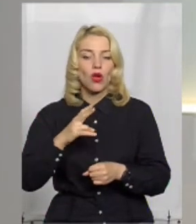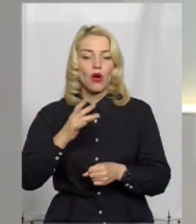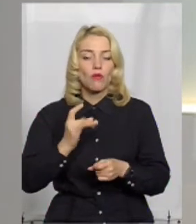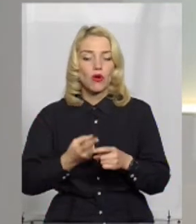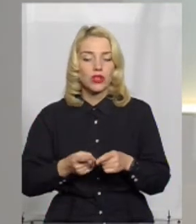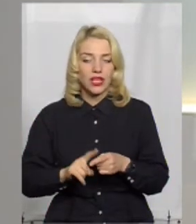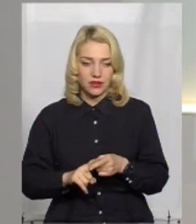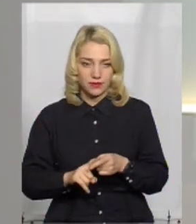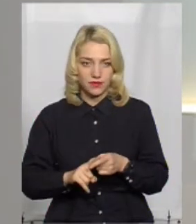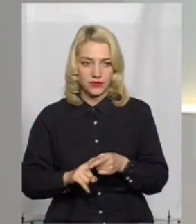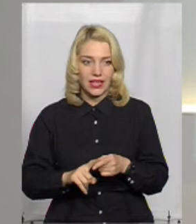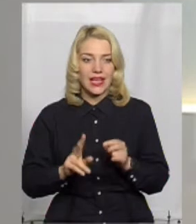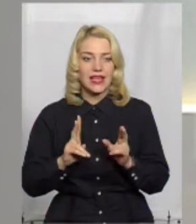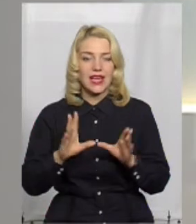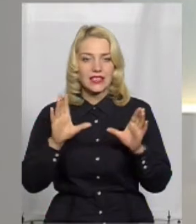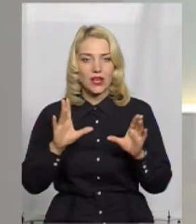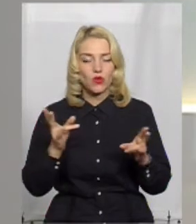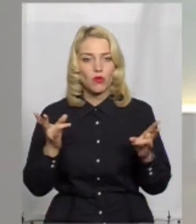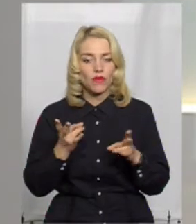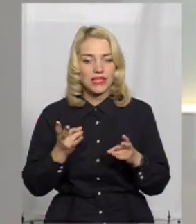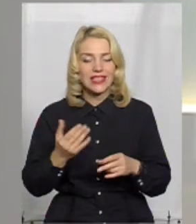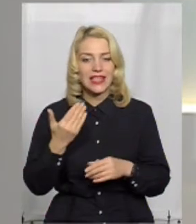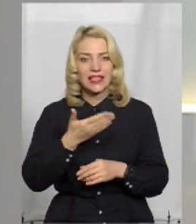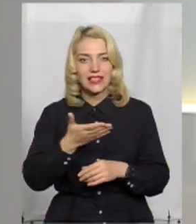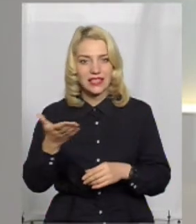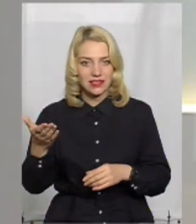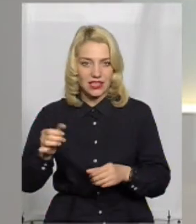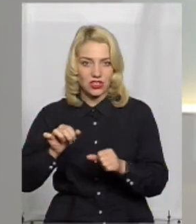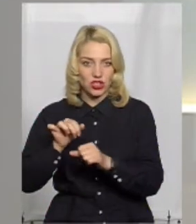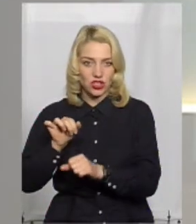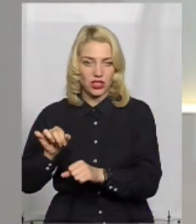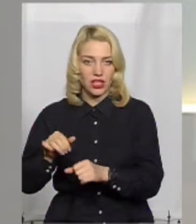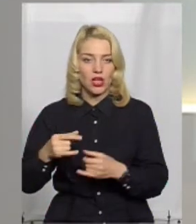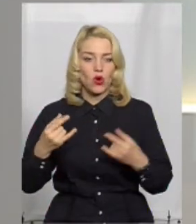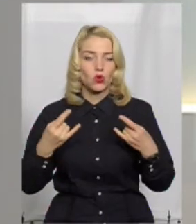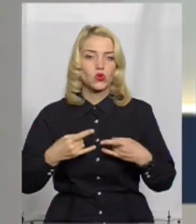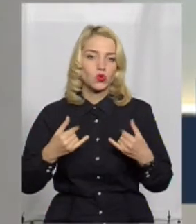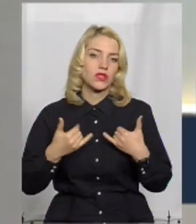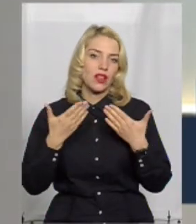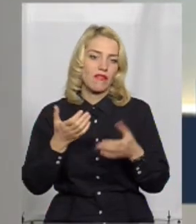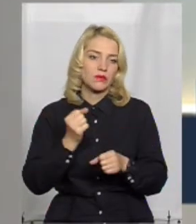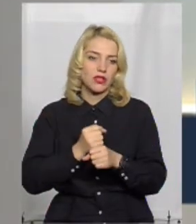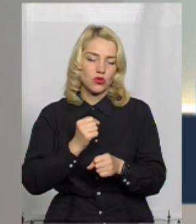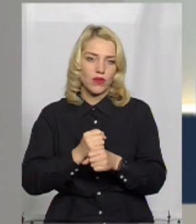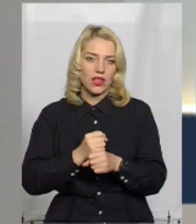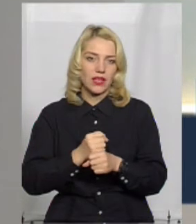те, як закон має їх захищати. У студії для вас працювала